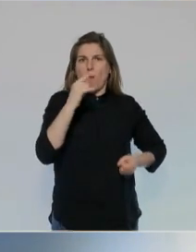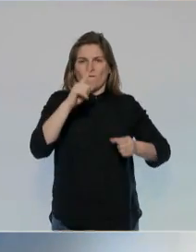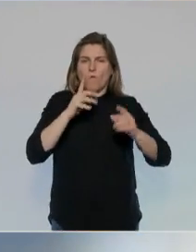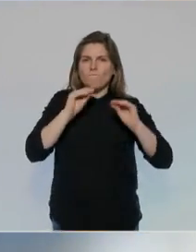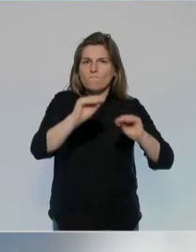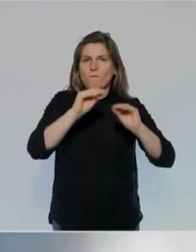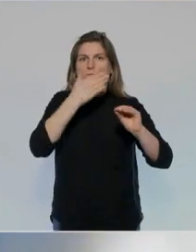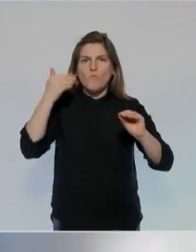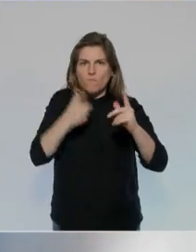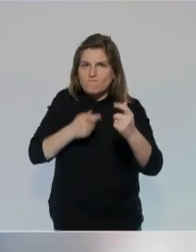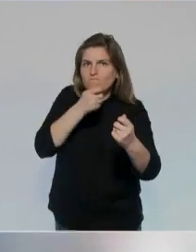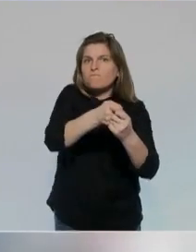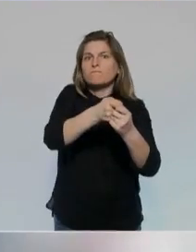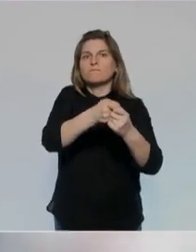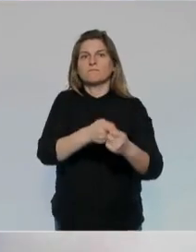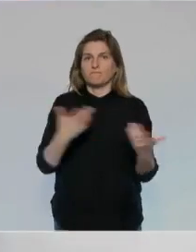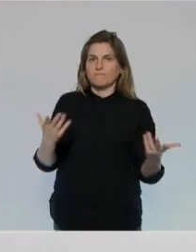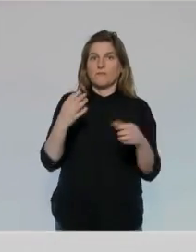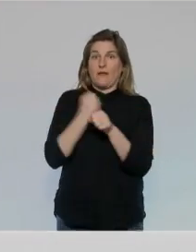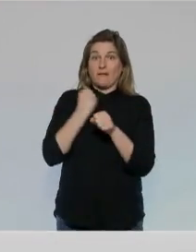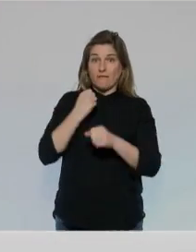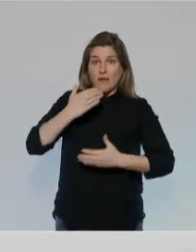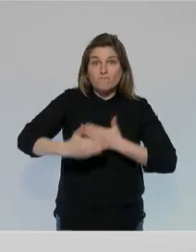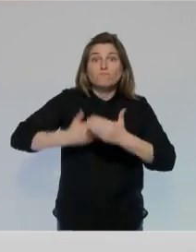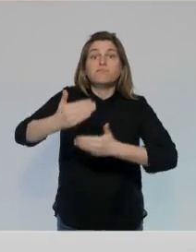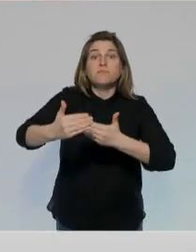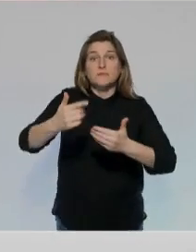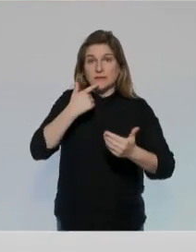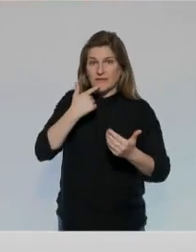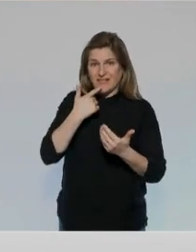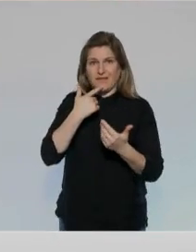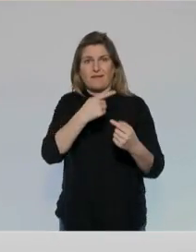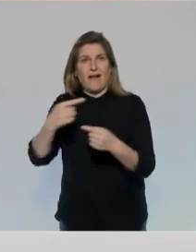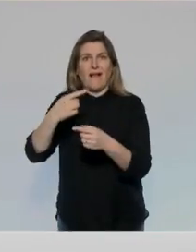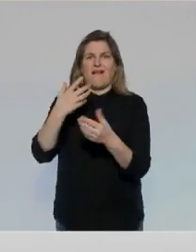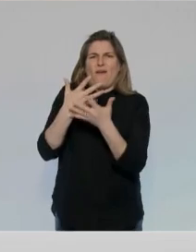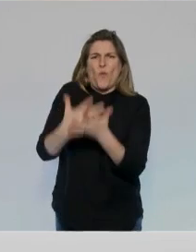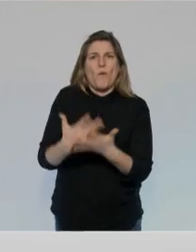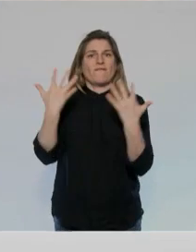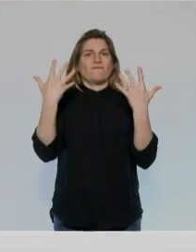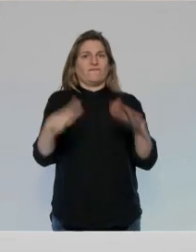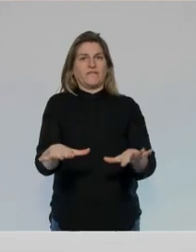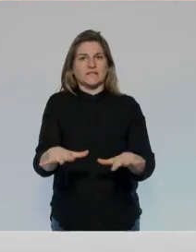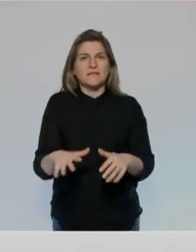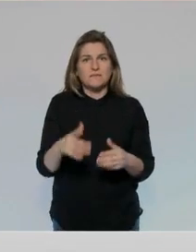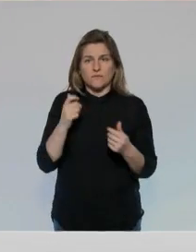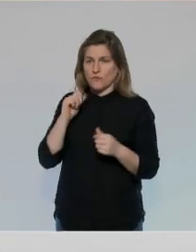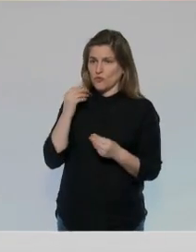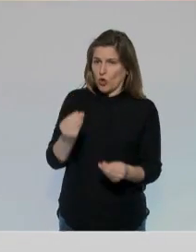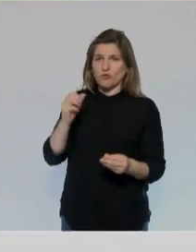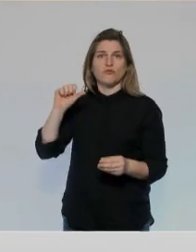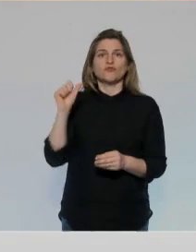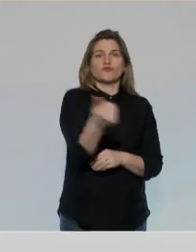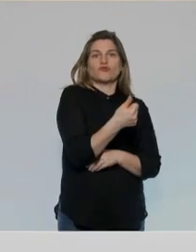sont au chômage depuis longtemps. Remettre le travail en marche, c'est aussi faire en sorte que le travail ne soit pas un fardeau. Pour redonner à